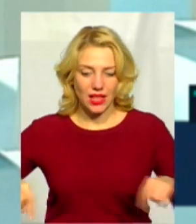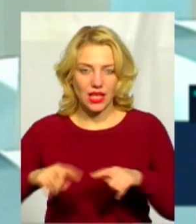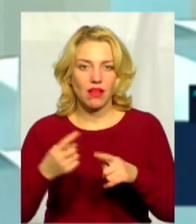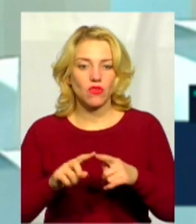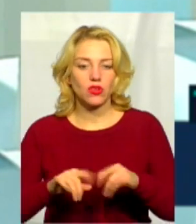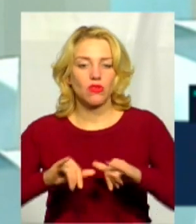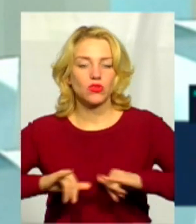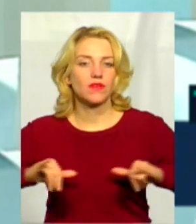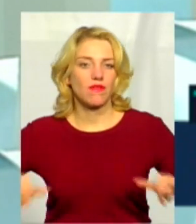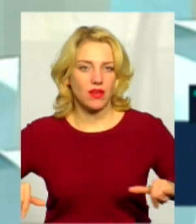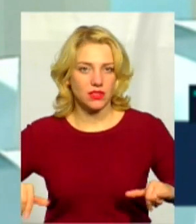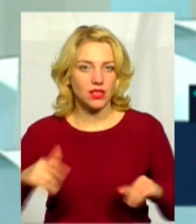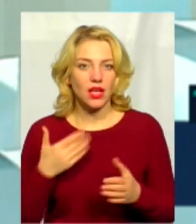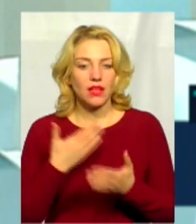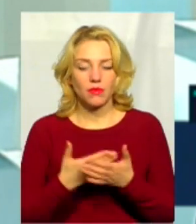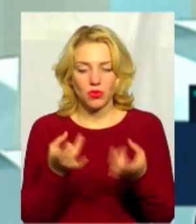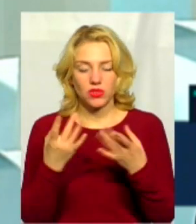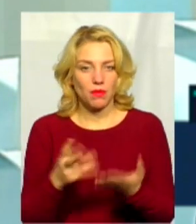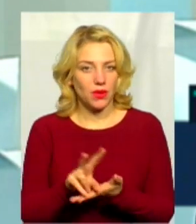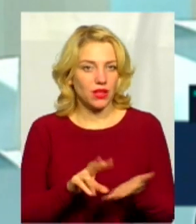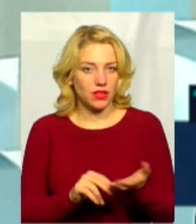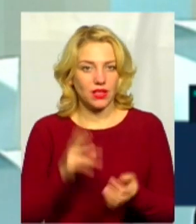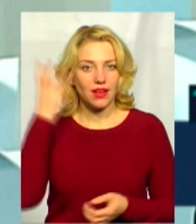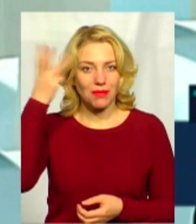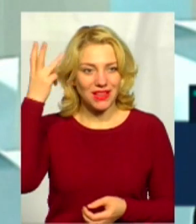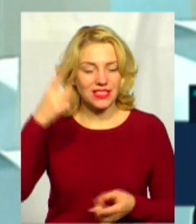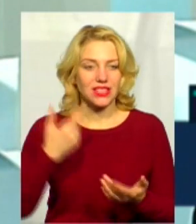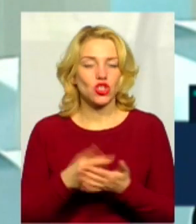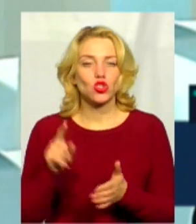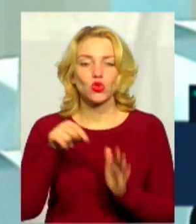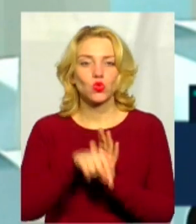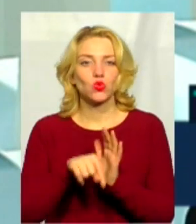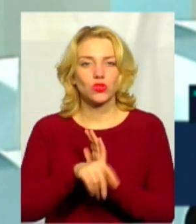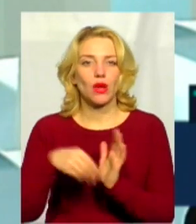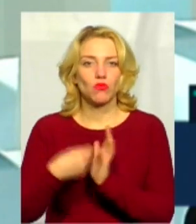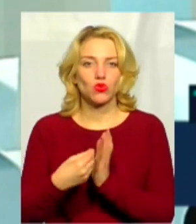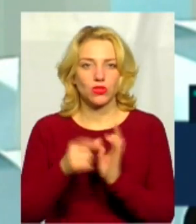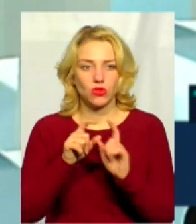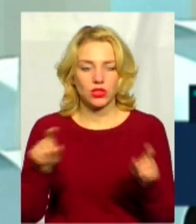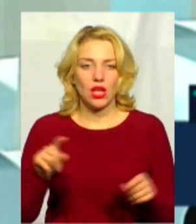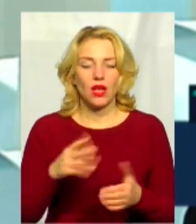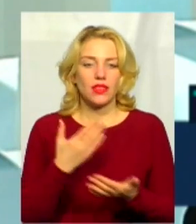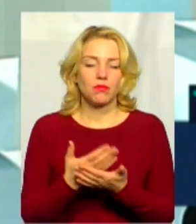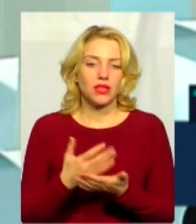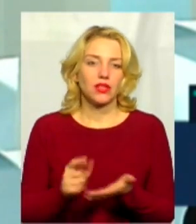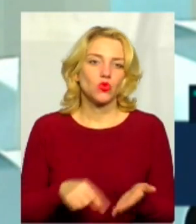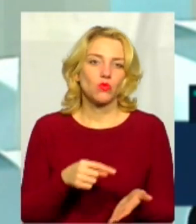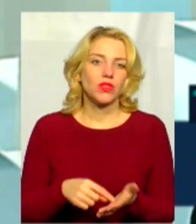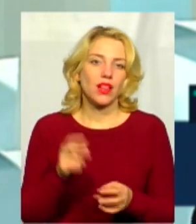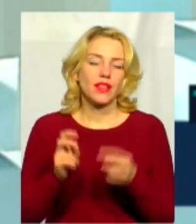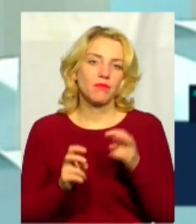Це з найпростіших прикладів, наприклад, у Хмельницькому, що стосується бюджетних установ. Наприклад, це навіть комунальне підприємство,